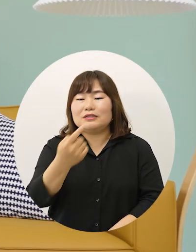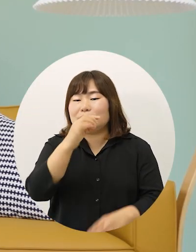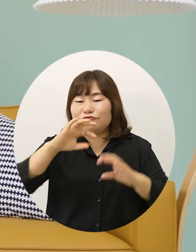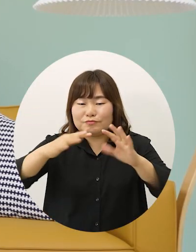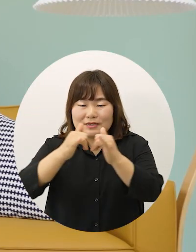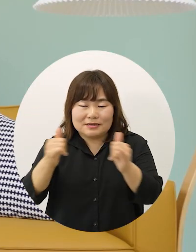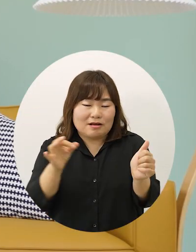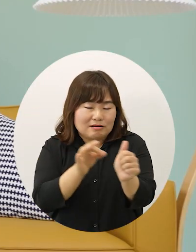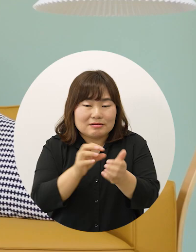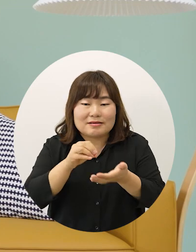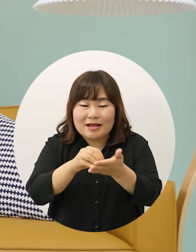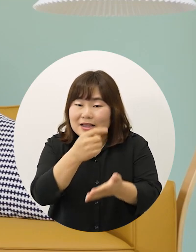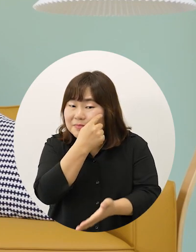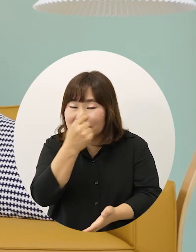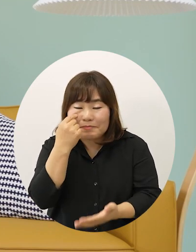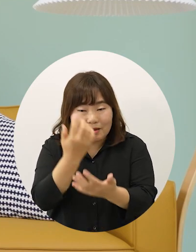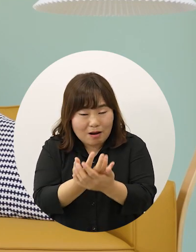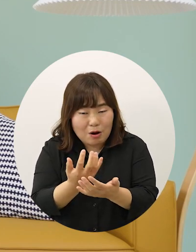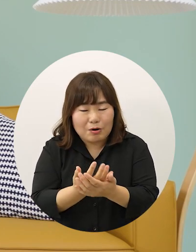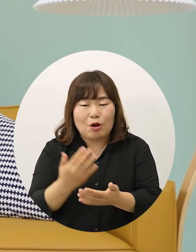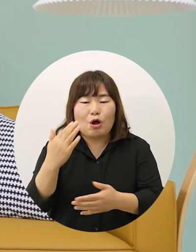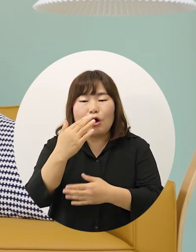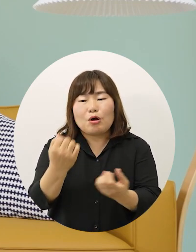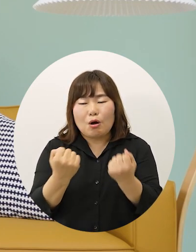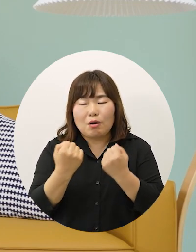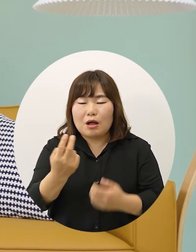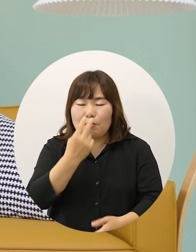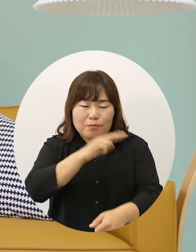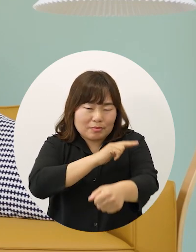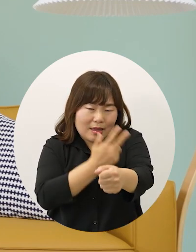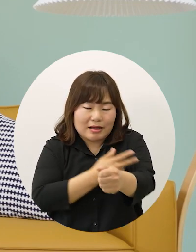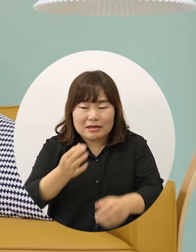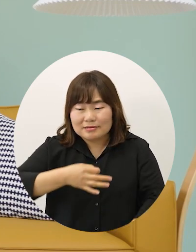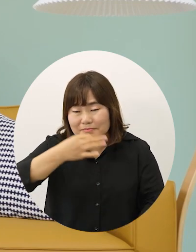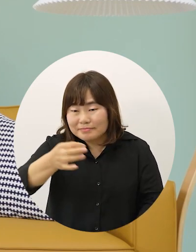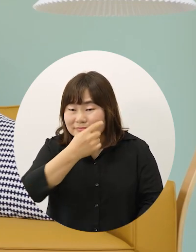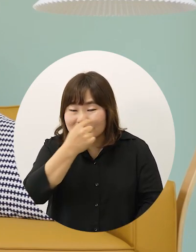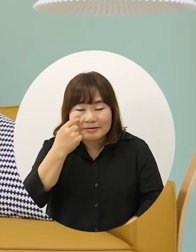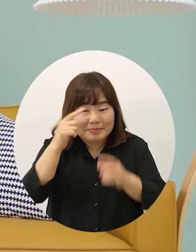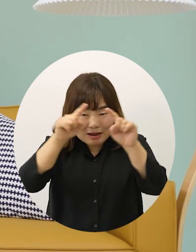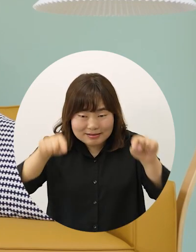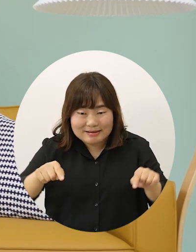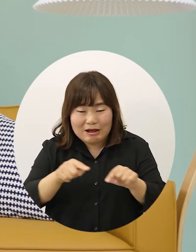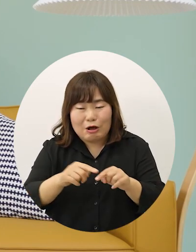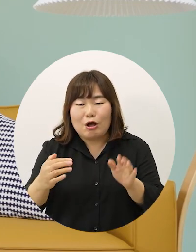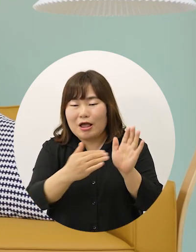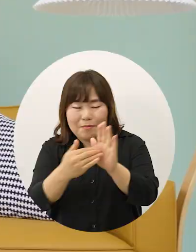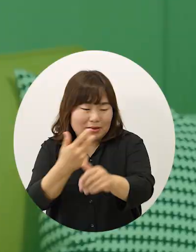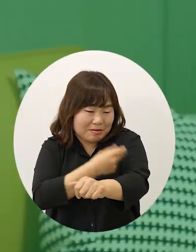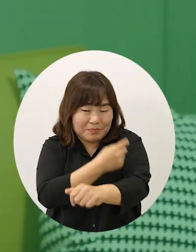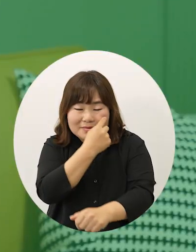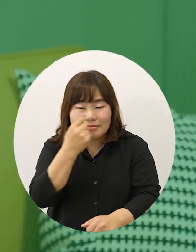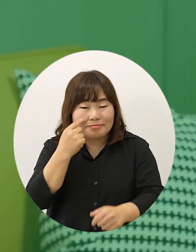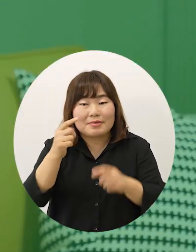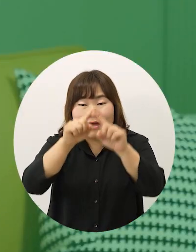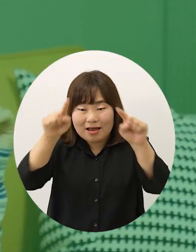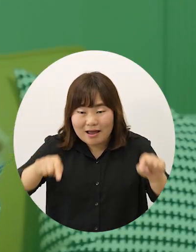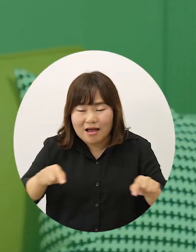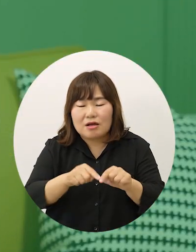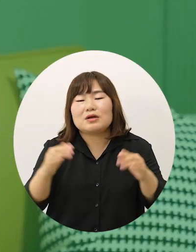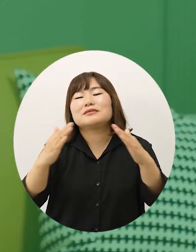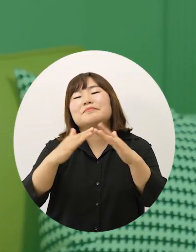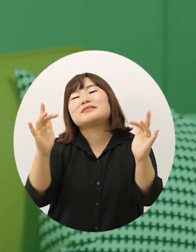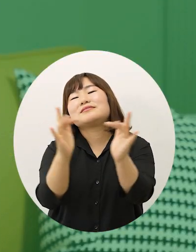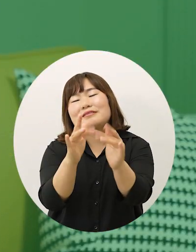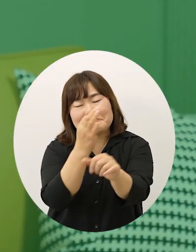국민연금 가입증명서 그리고 건강보험 자격득실 납부증명서 예방접종증명서 같은건 집에서 인터넷으로